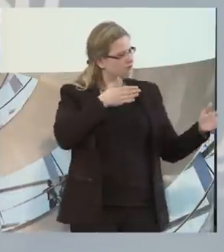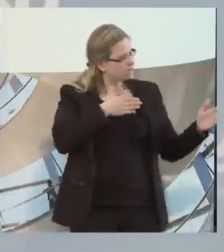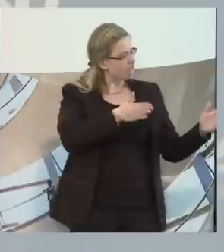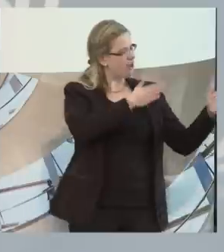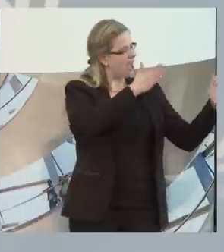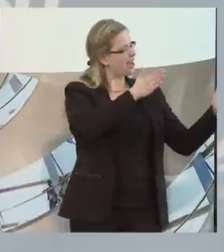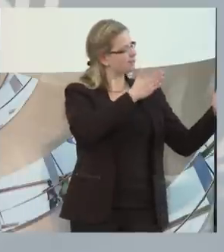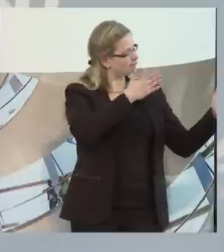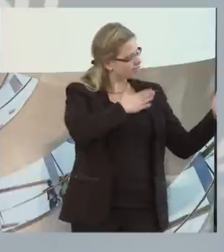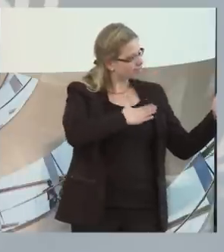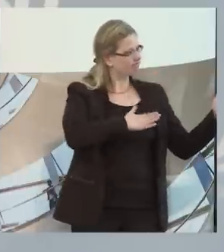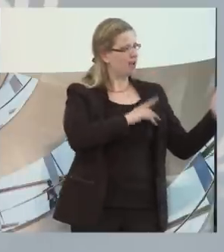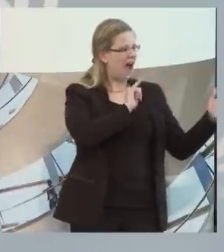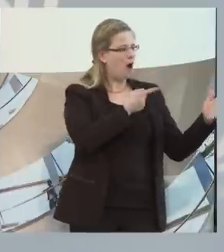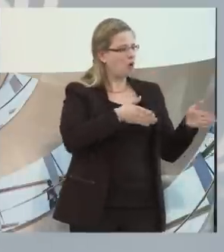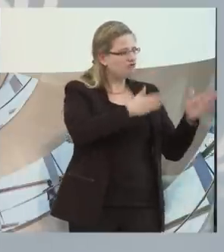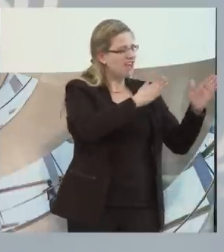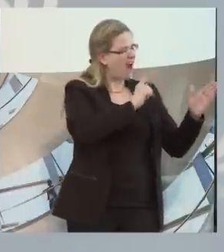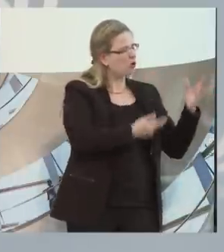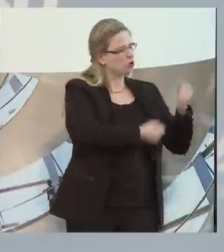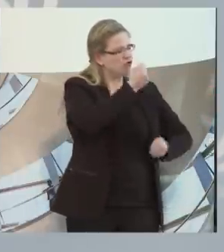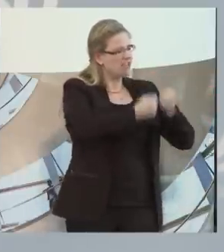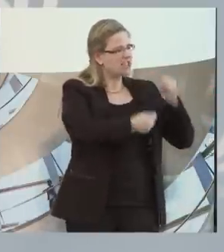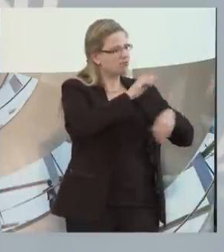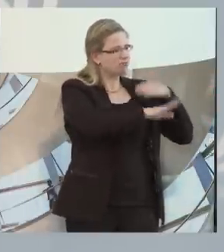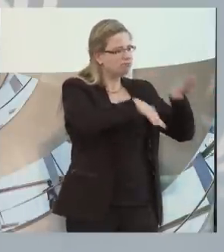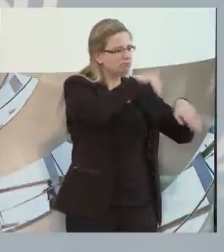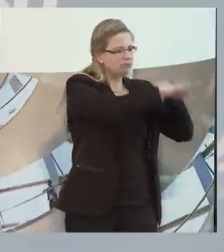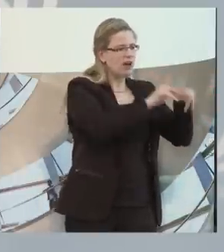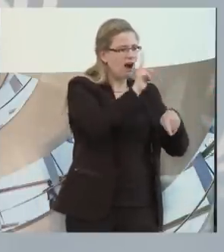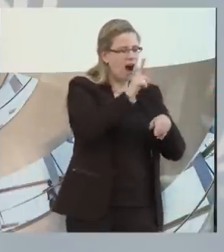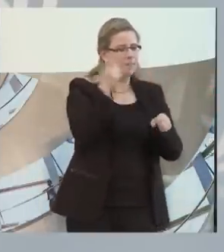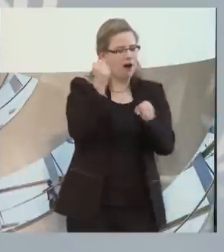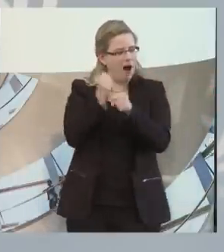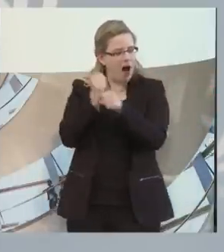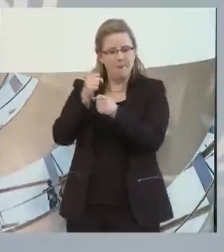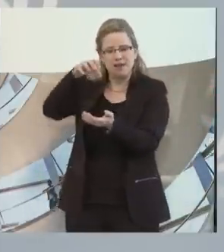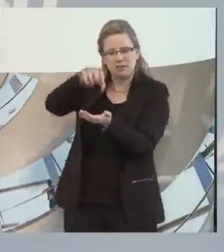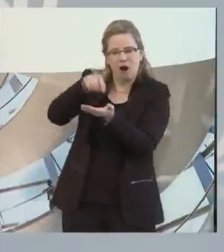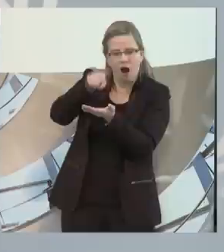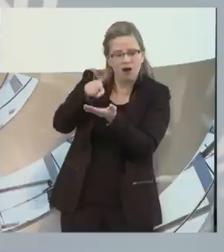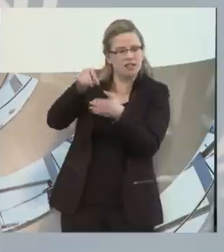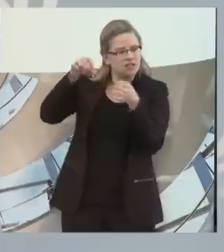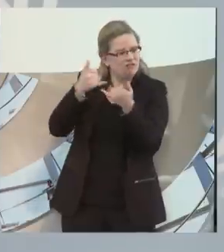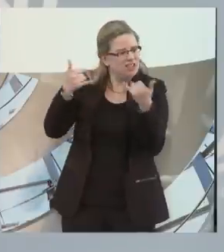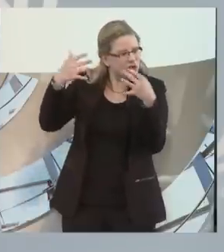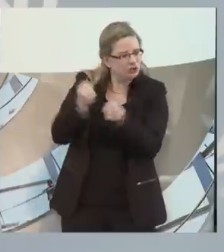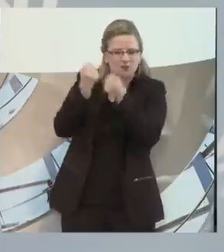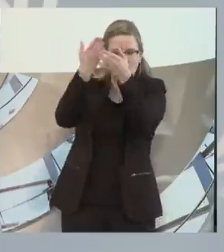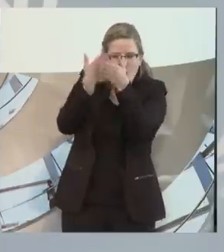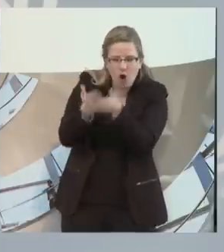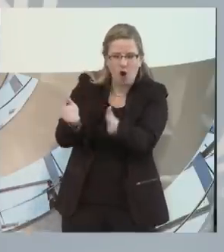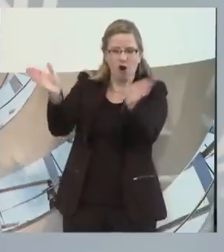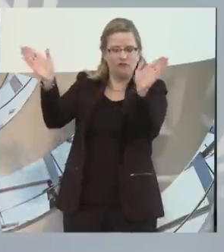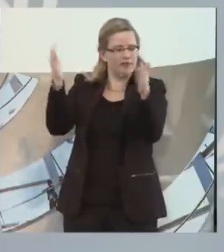bewundernswert, weil das ja auch ein schwerer Weg ist. Aber wie können wir den Arbeitsmarkt öffnen? Wie kann es in werden, dass wir